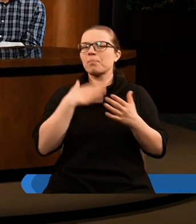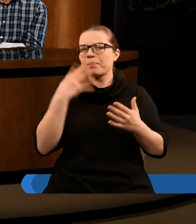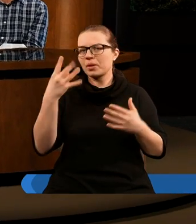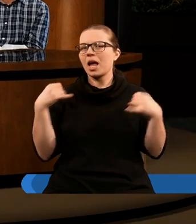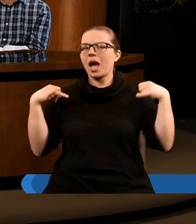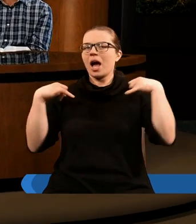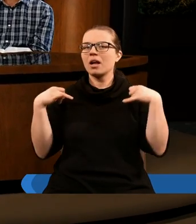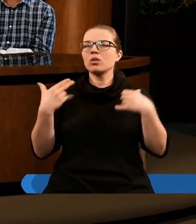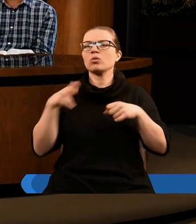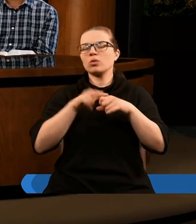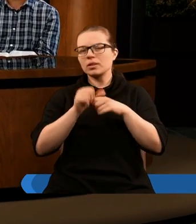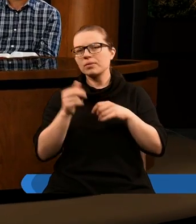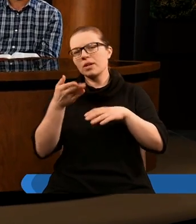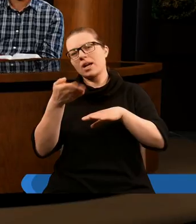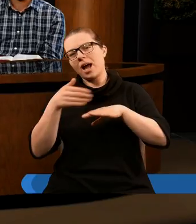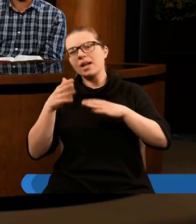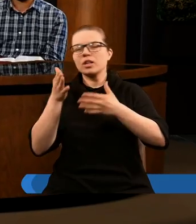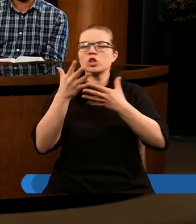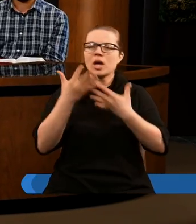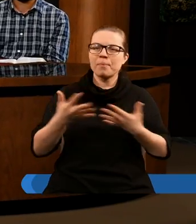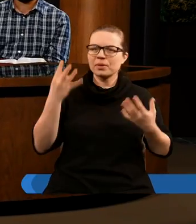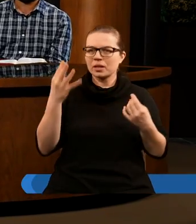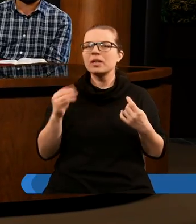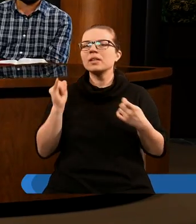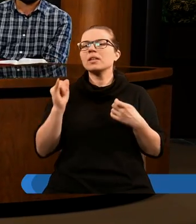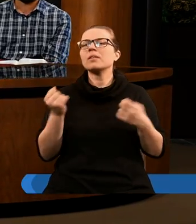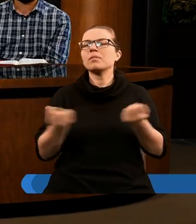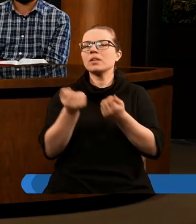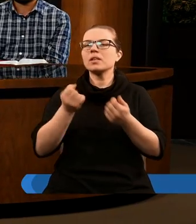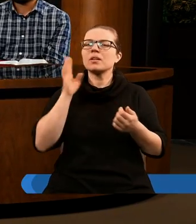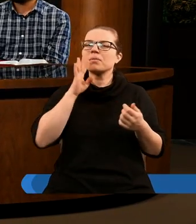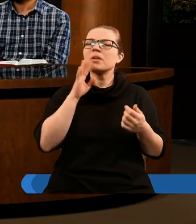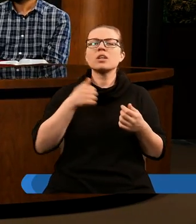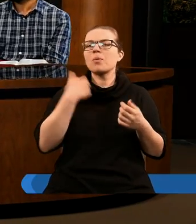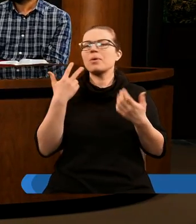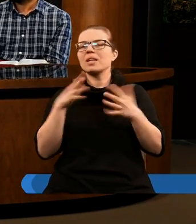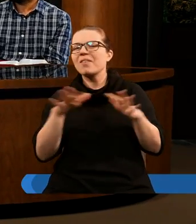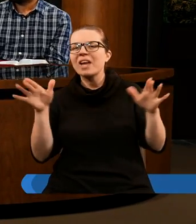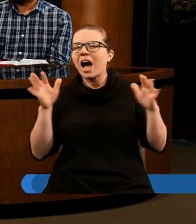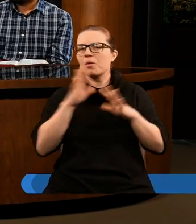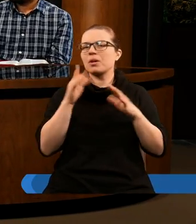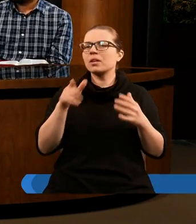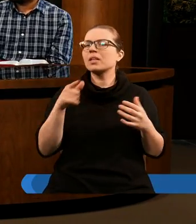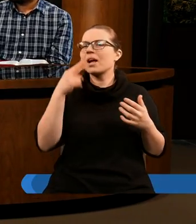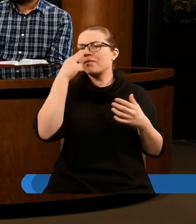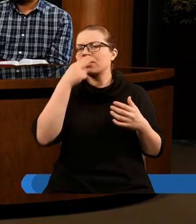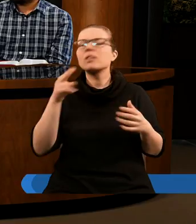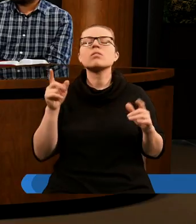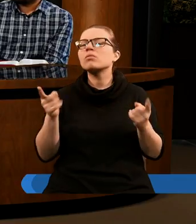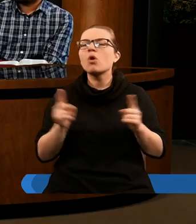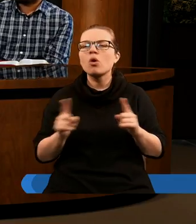aniołów, którzy stoją na czterech krańcach ziemi, powstrzymują cztery wiatry, aby nie wiały. Co ta wizja